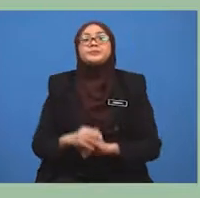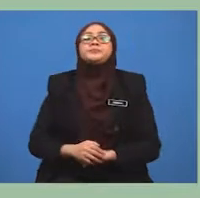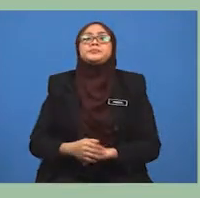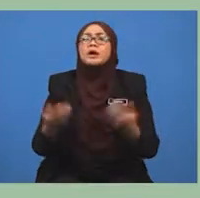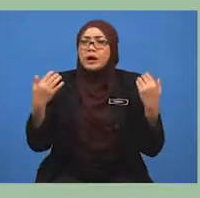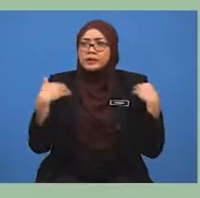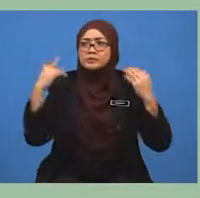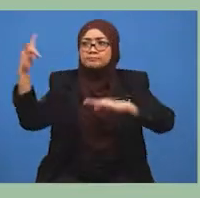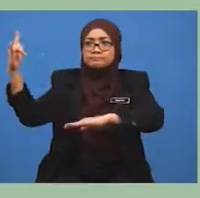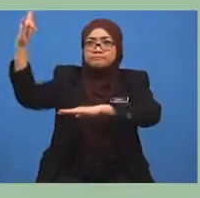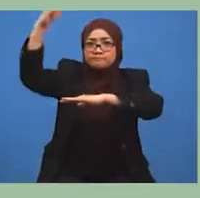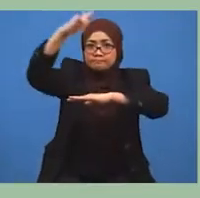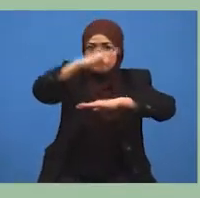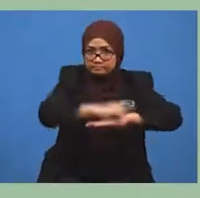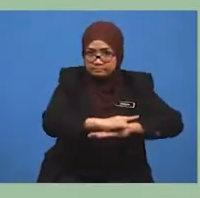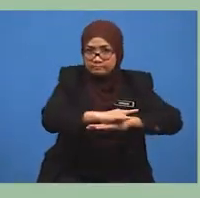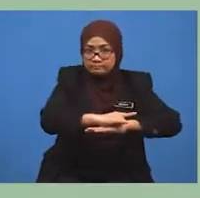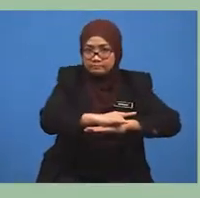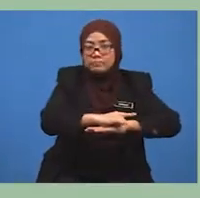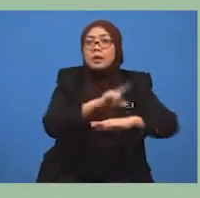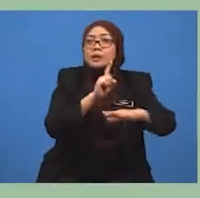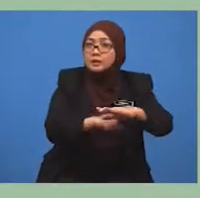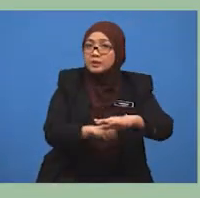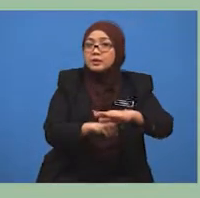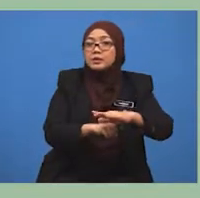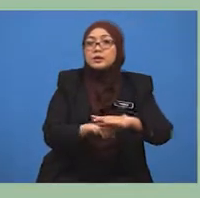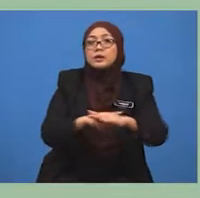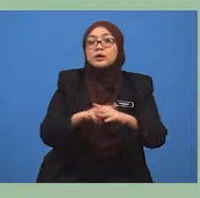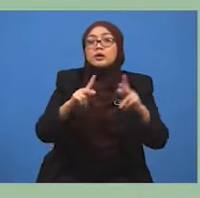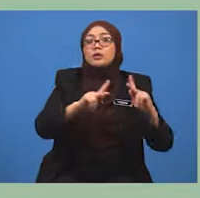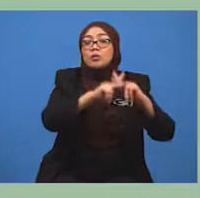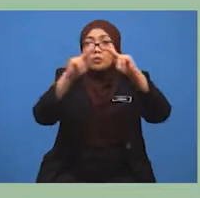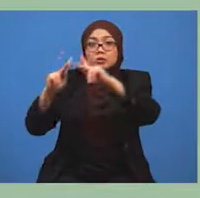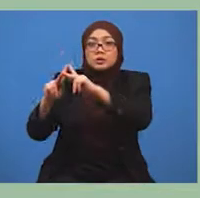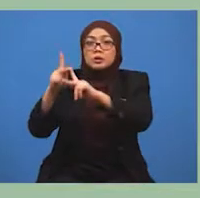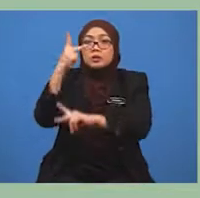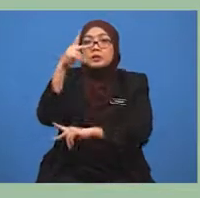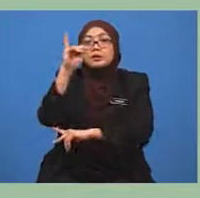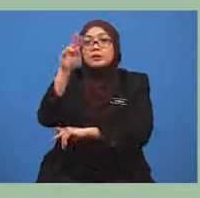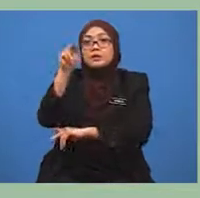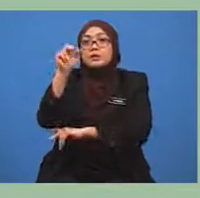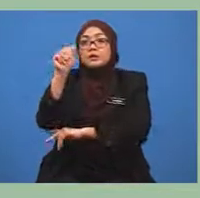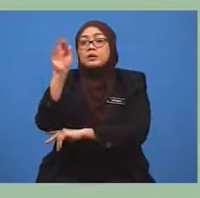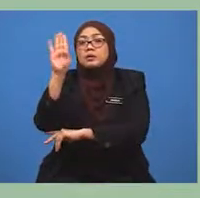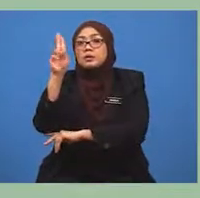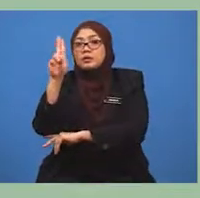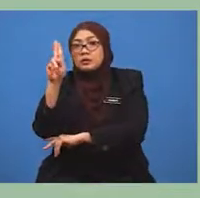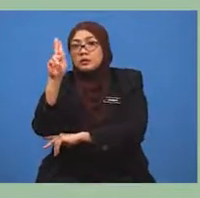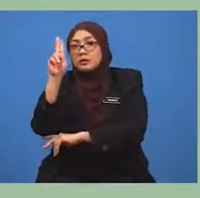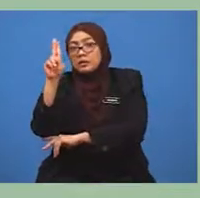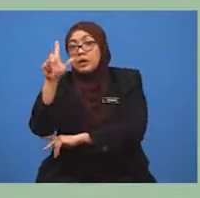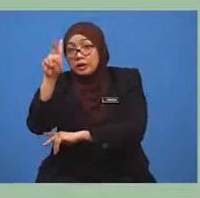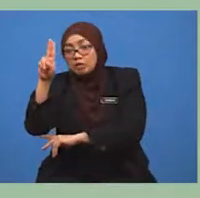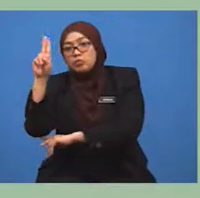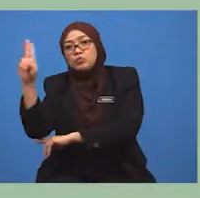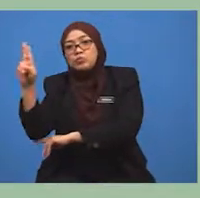lapangan terbang antarabangsa Kota Kinabalu terletak kira-kira 8km dari